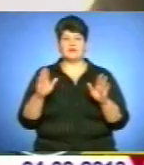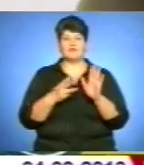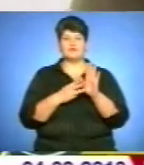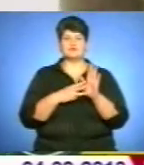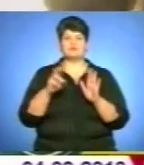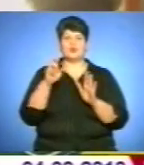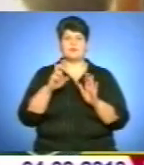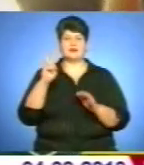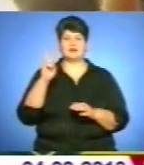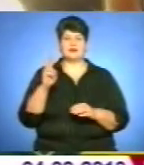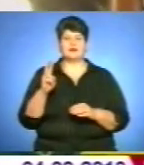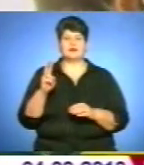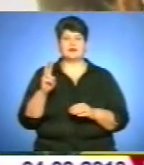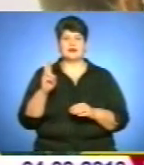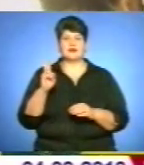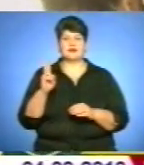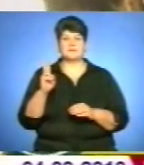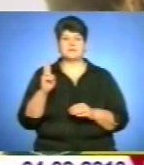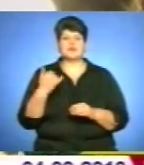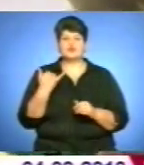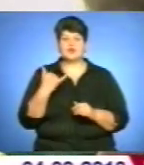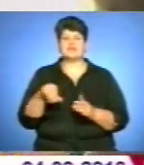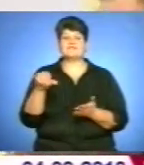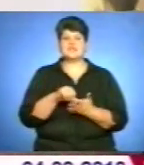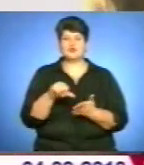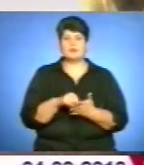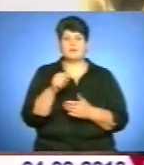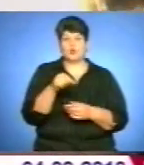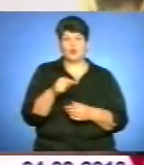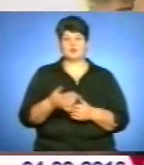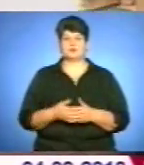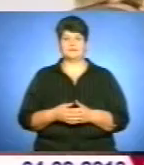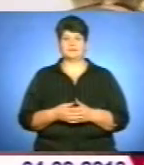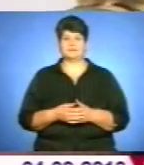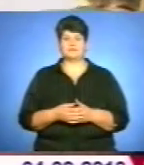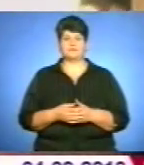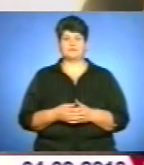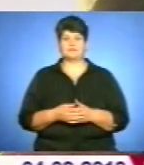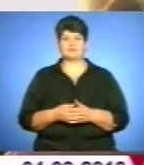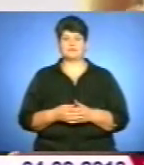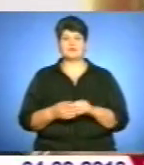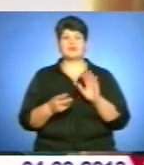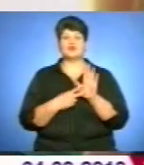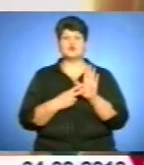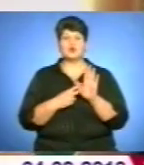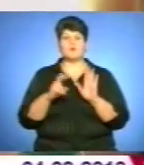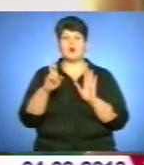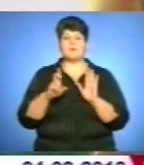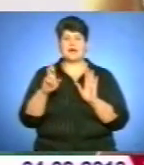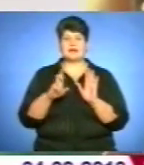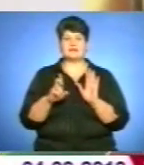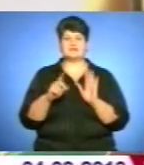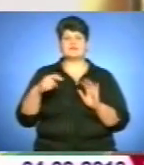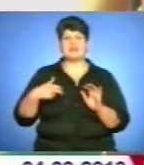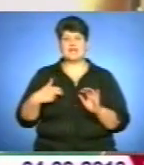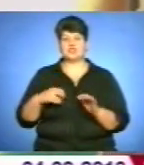для нас дивляться по телевізору. Сьогодні тут виступаємо, 7 березня в